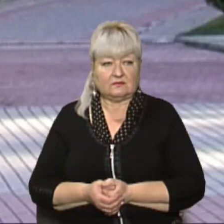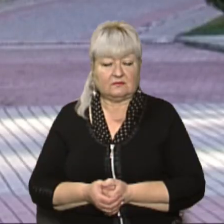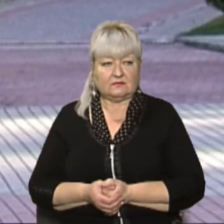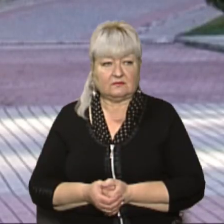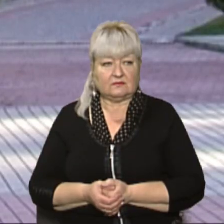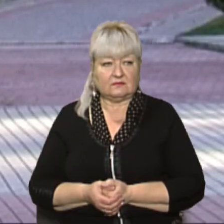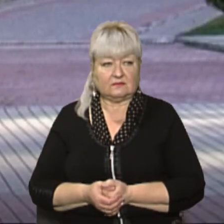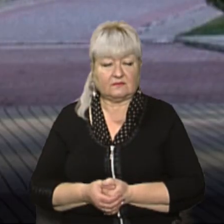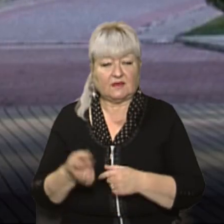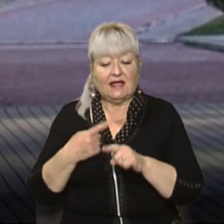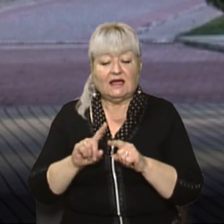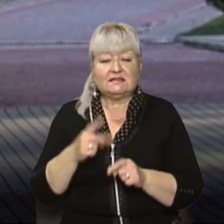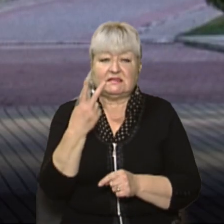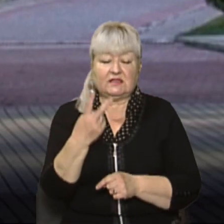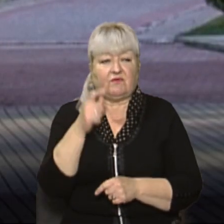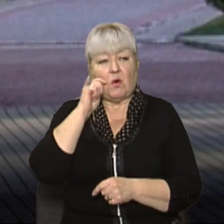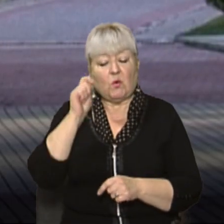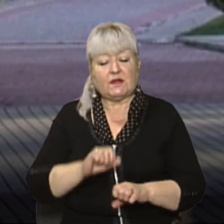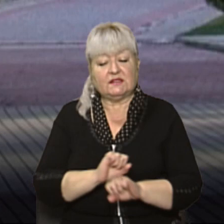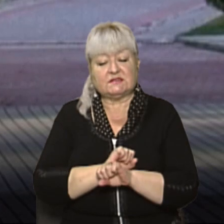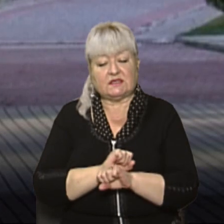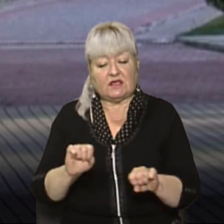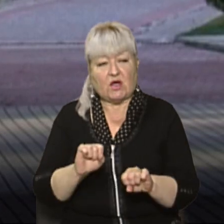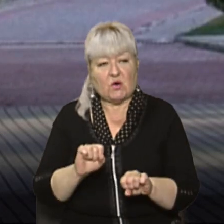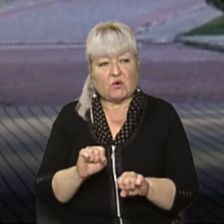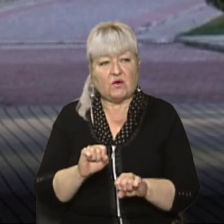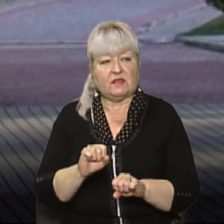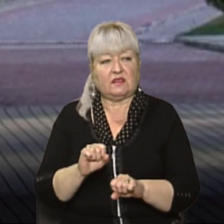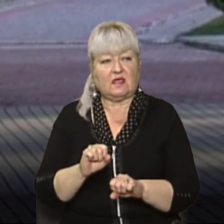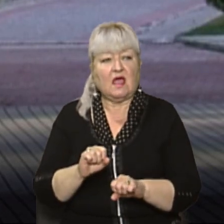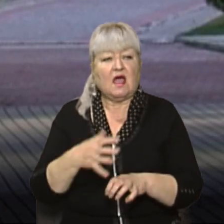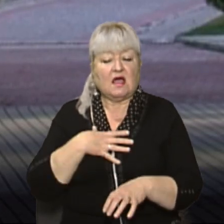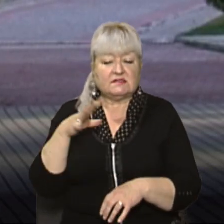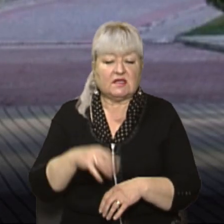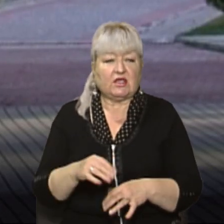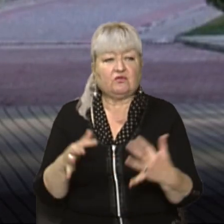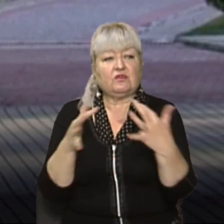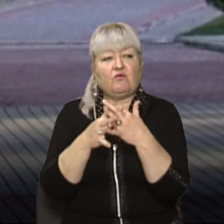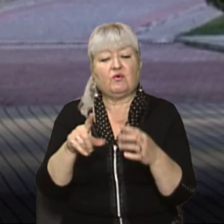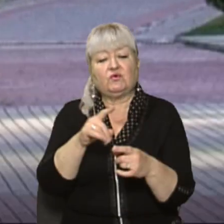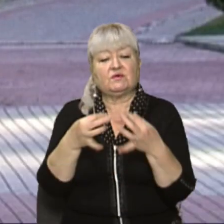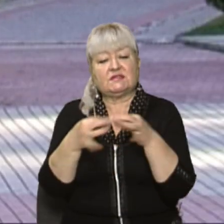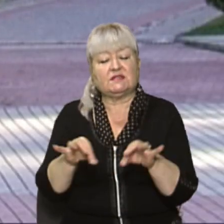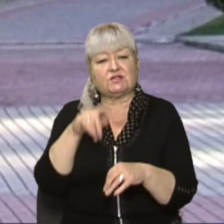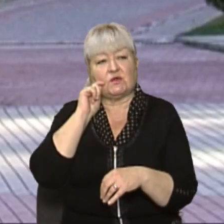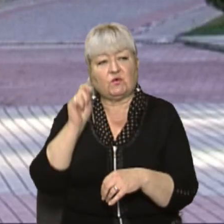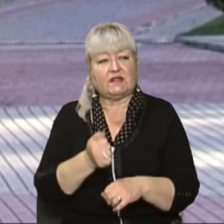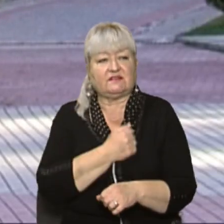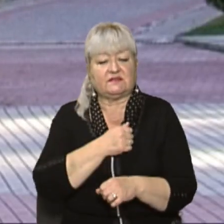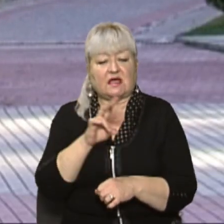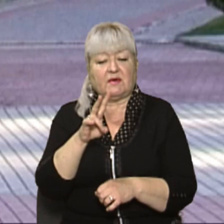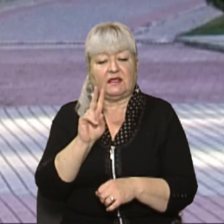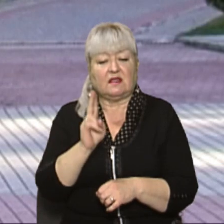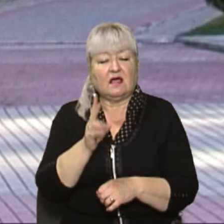Ці два українські герої, воїни Української постанської армії, героїчно загинули в бою за волю незалежність України з військами НКВД у